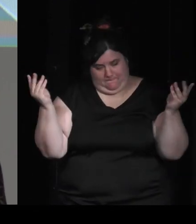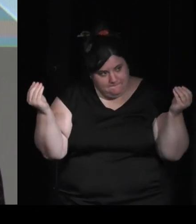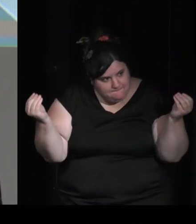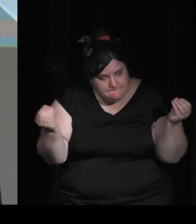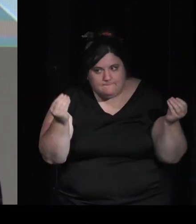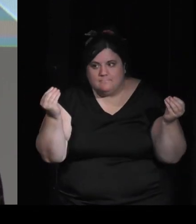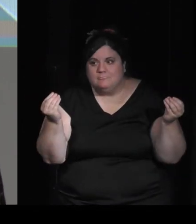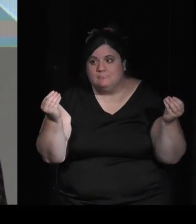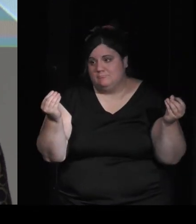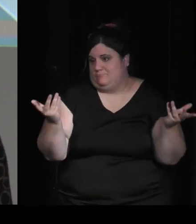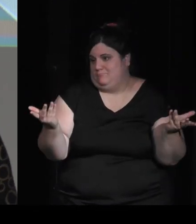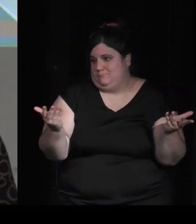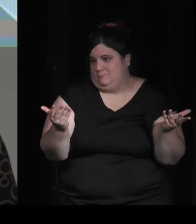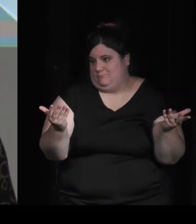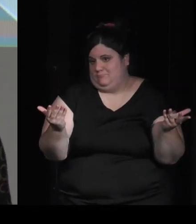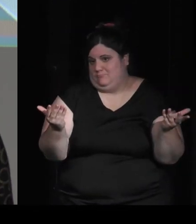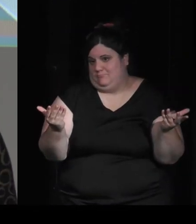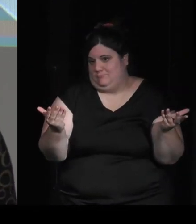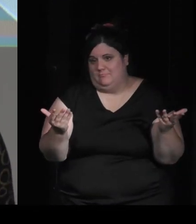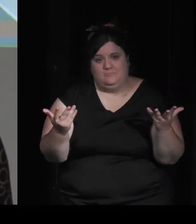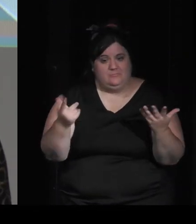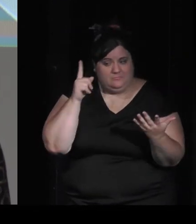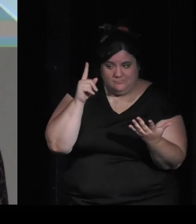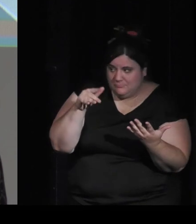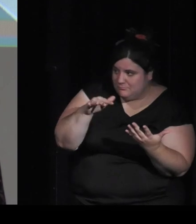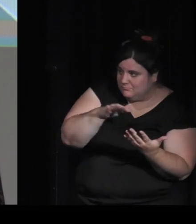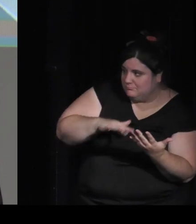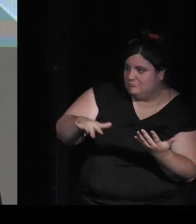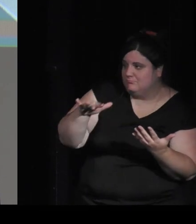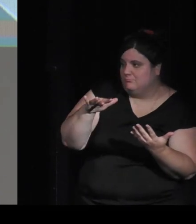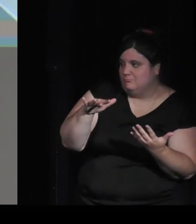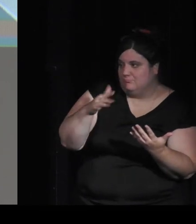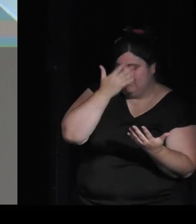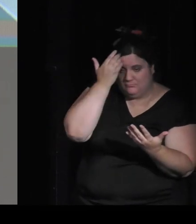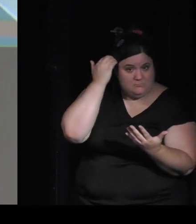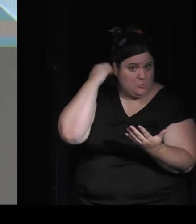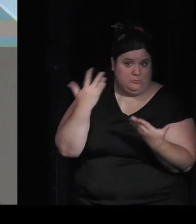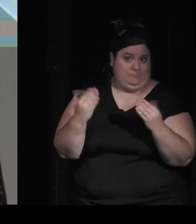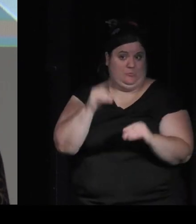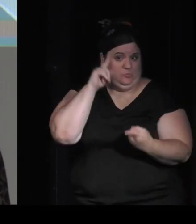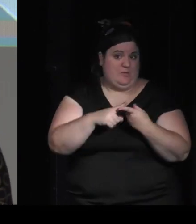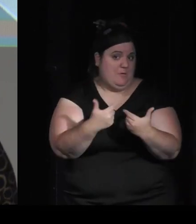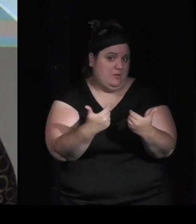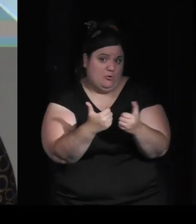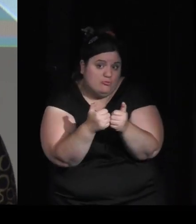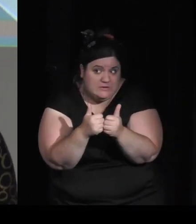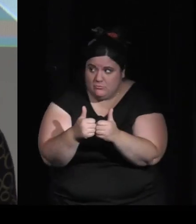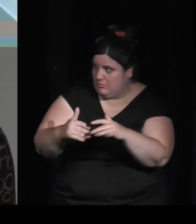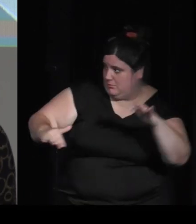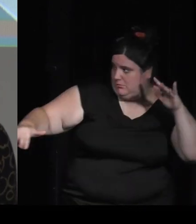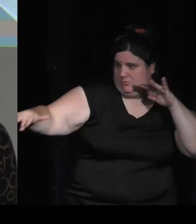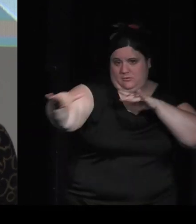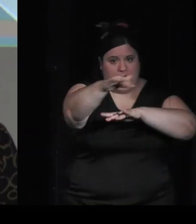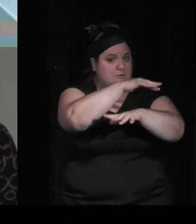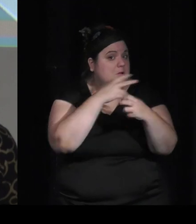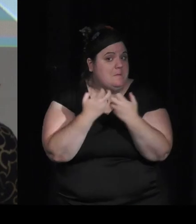dans le département touche finalement l'écosystème dans lequel on s'est positionnés les projets justement des étudiants dont je vous